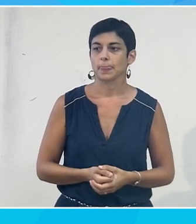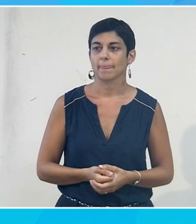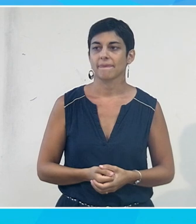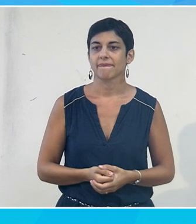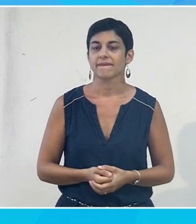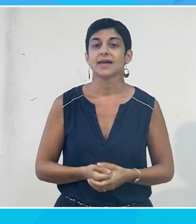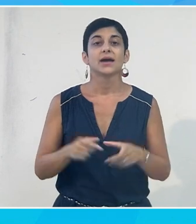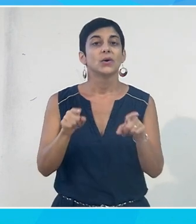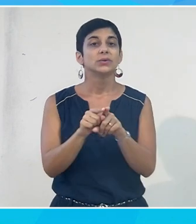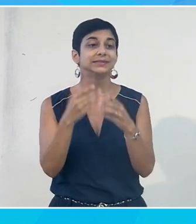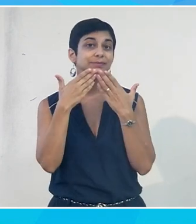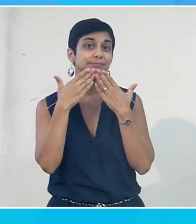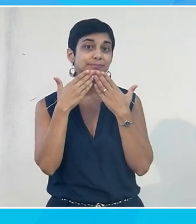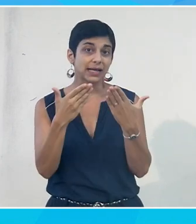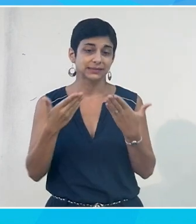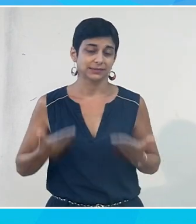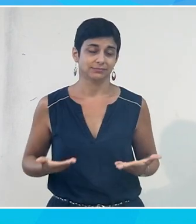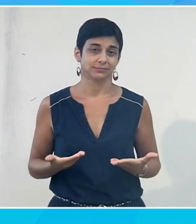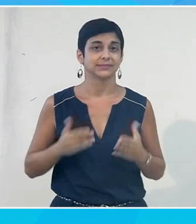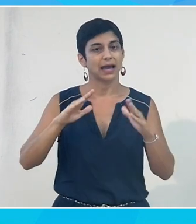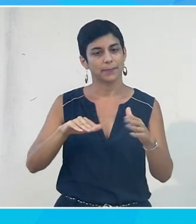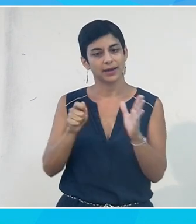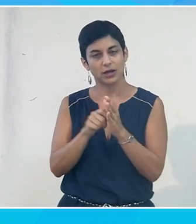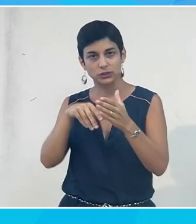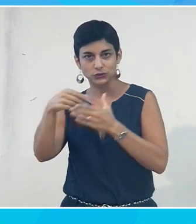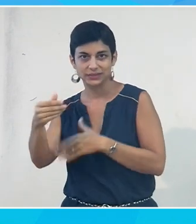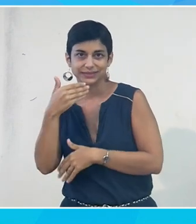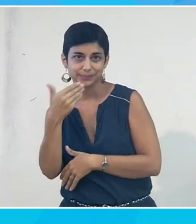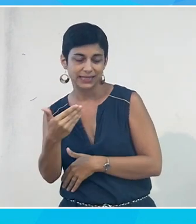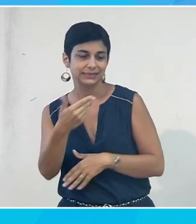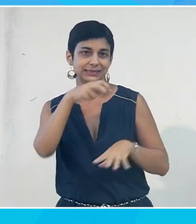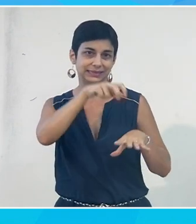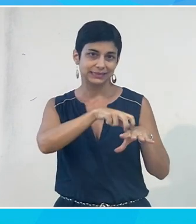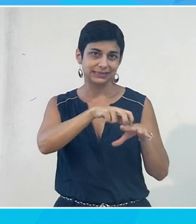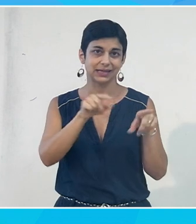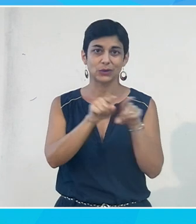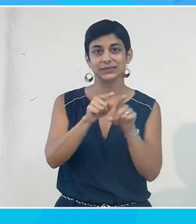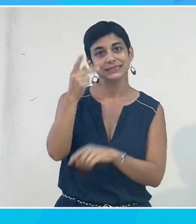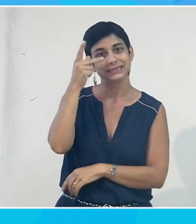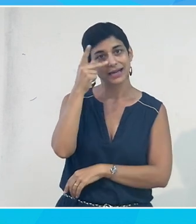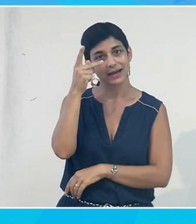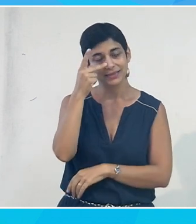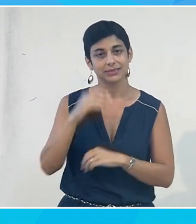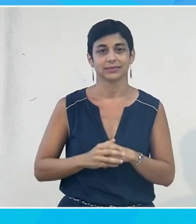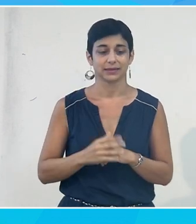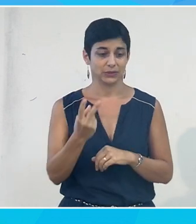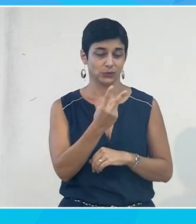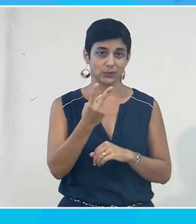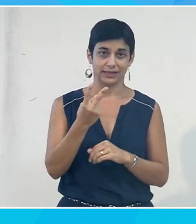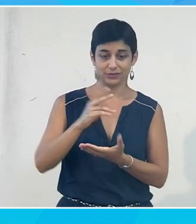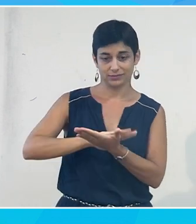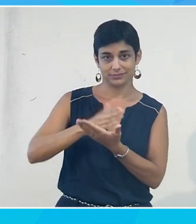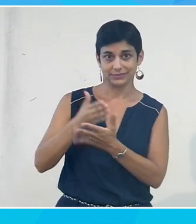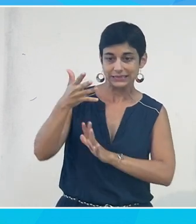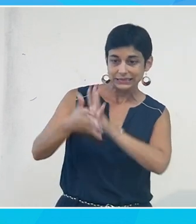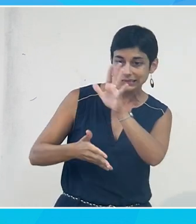Un petit remerciement d'avance, et je remercierai à la sortie, à Cynthia Abou et Karine Baïf, qui vont signer pour nos